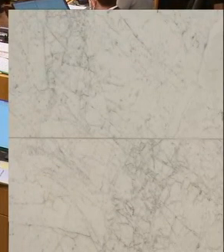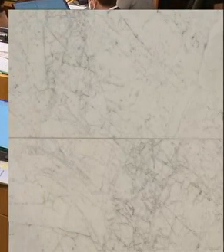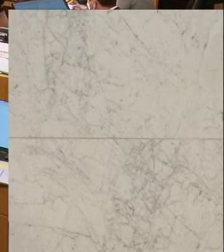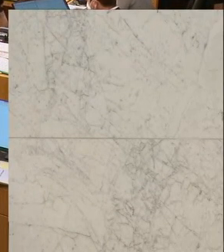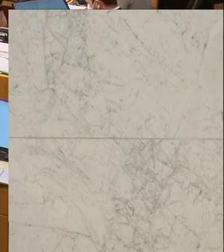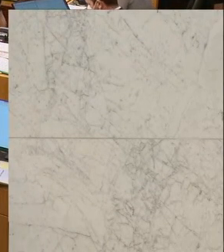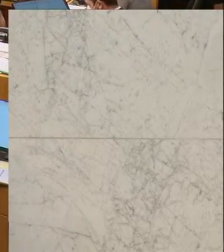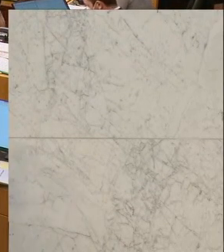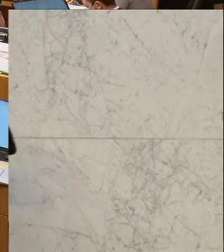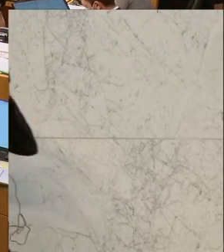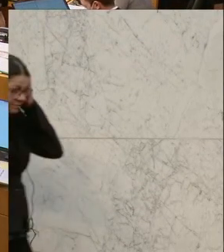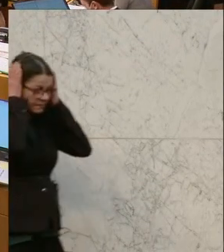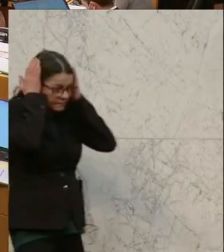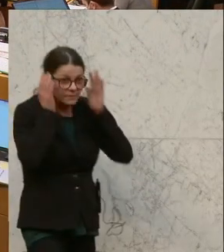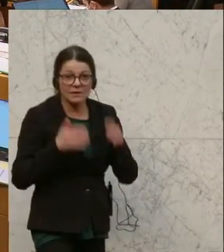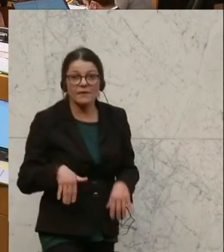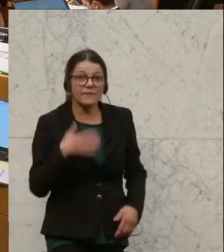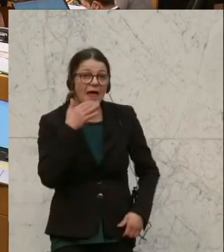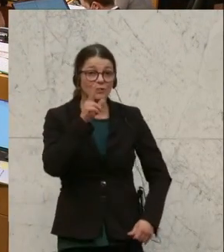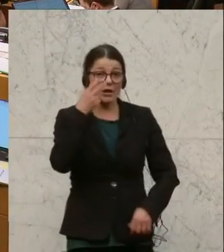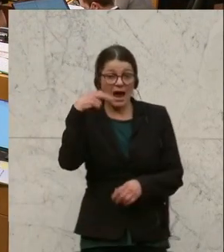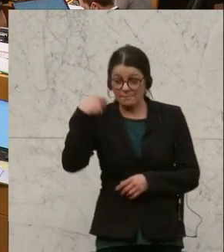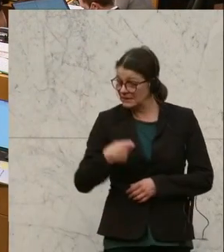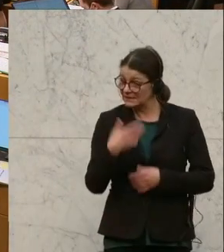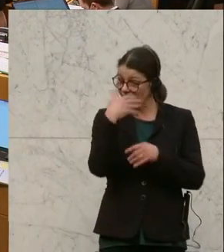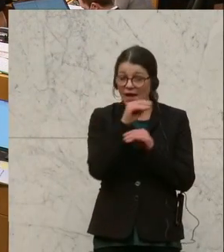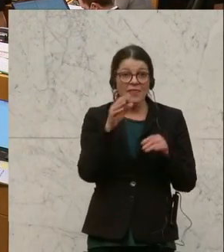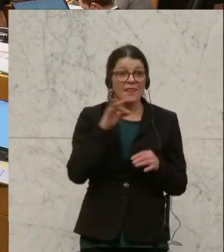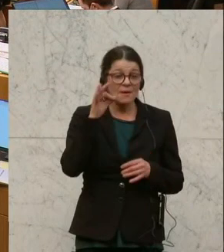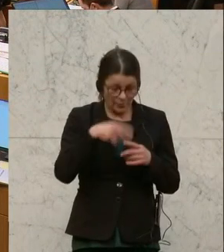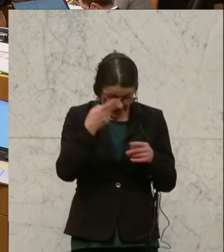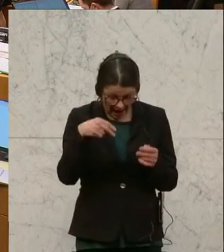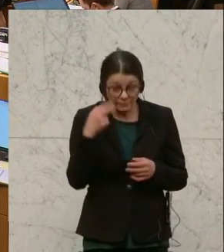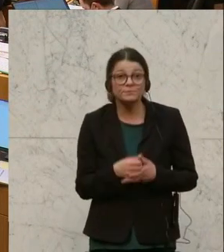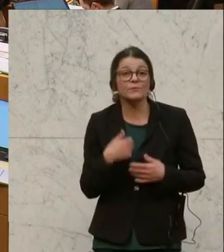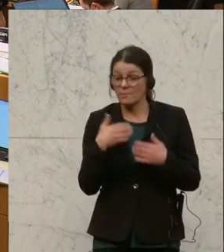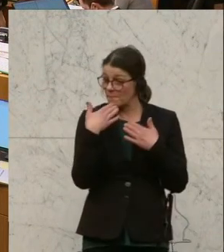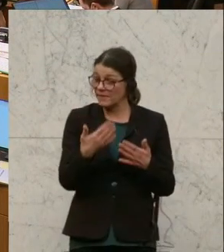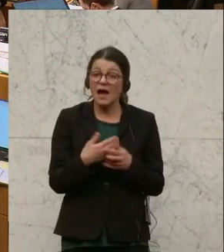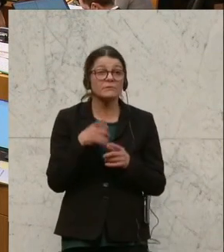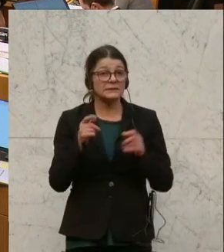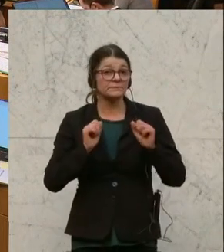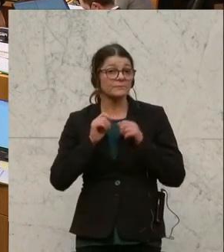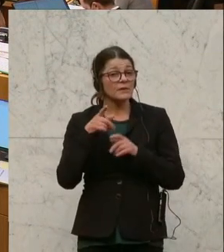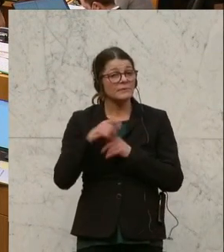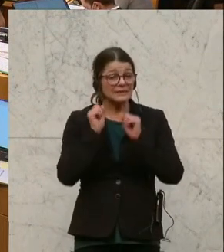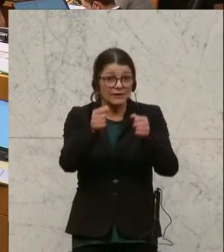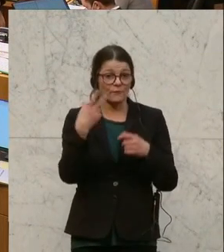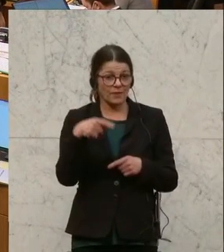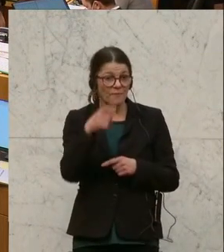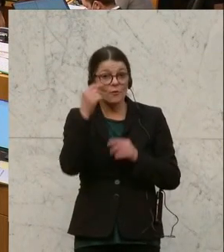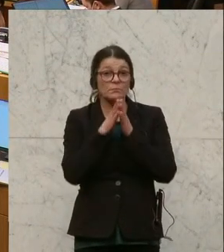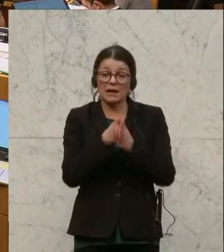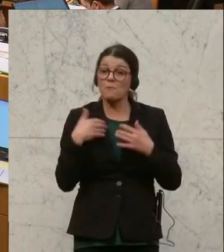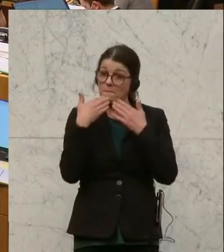Rechte des Kindesdraht am 2. September 1990 in Graf und enthält vier Grundprinzipien, nämlich das Recht auf